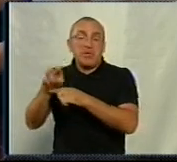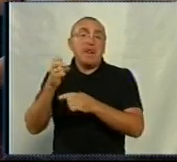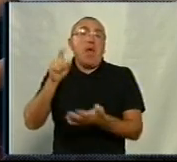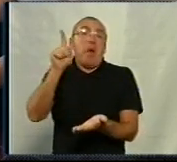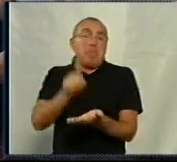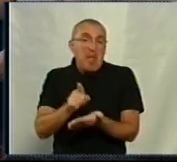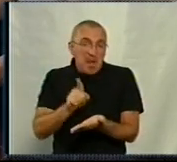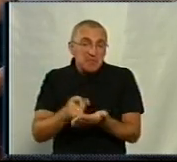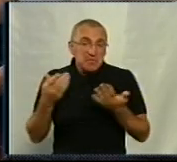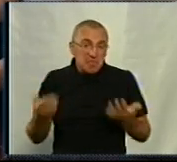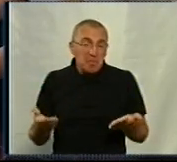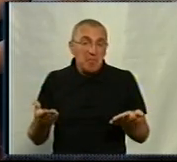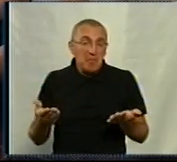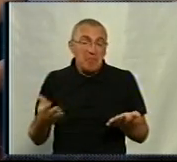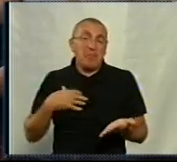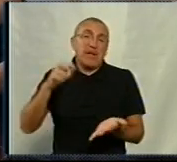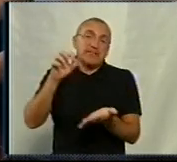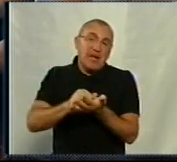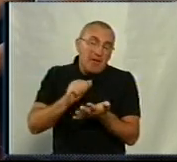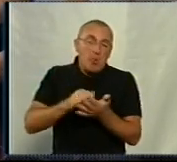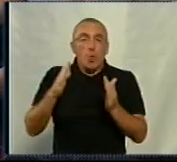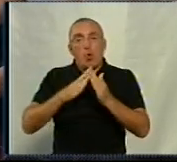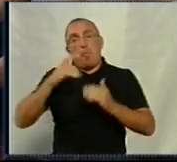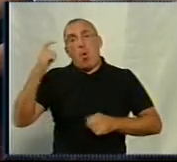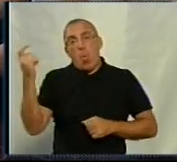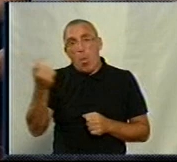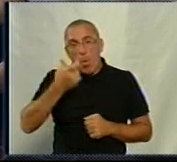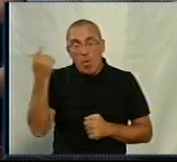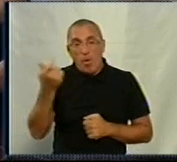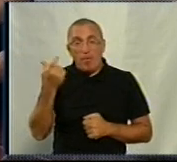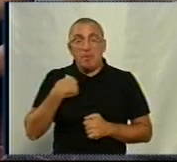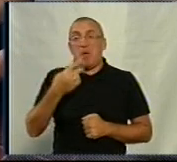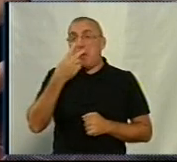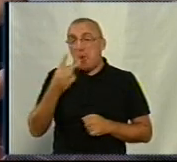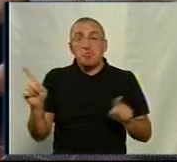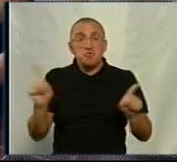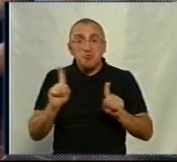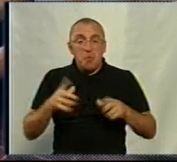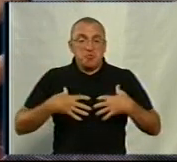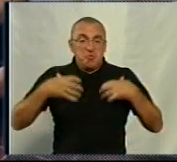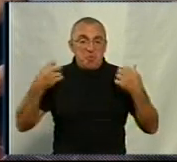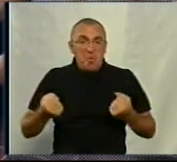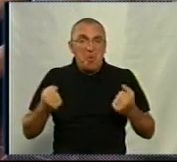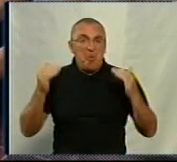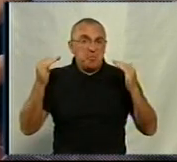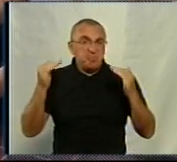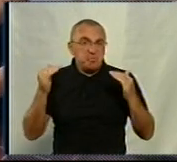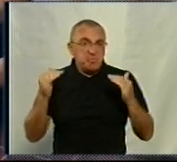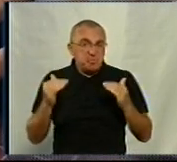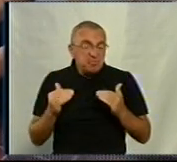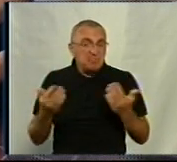пенсії займалася вдома хазяйством. Але бачу, що здоров'я в мене підкачує.